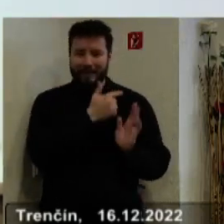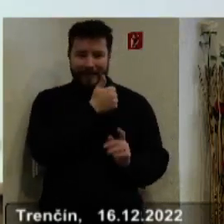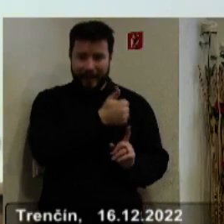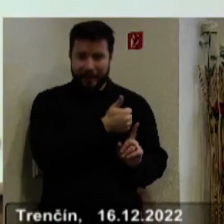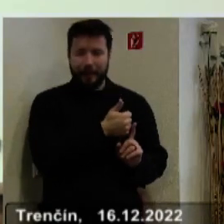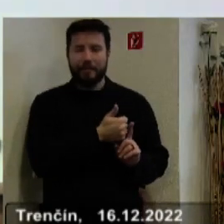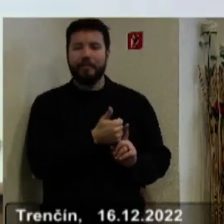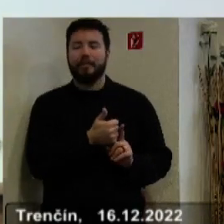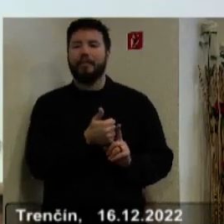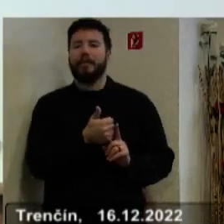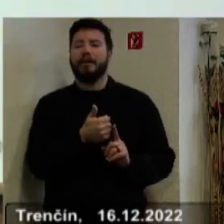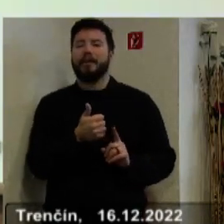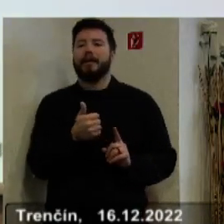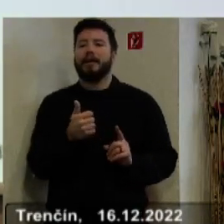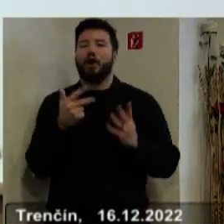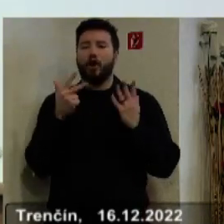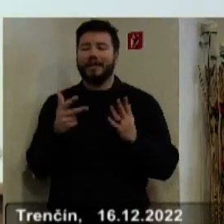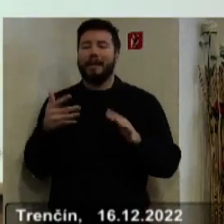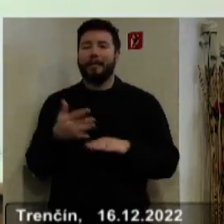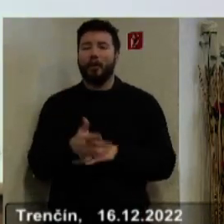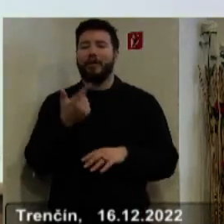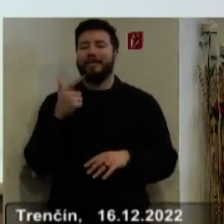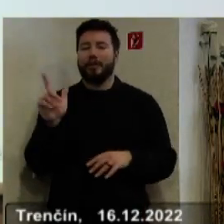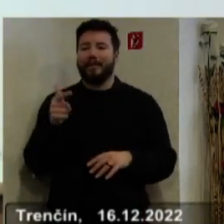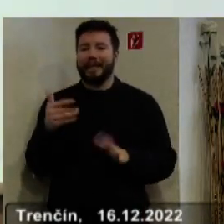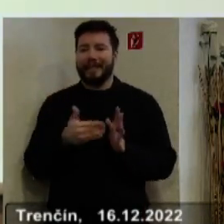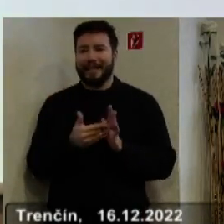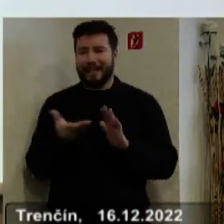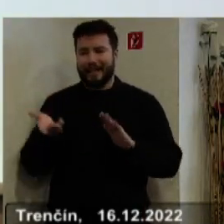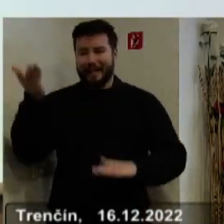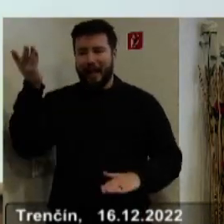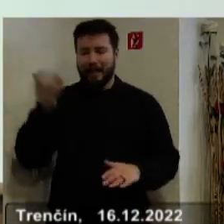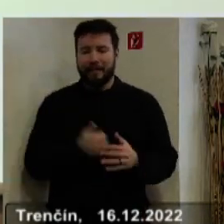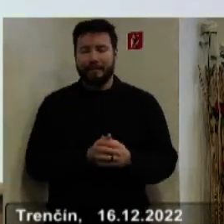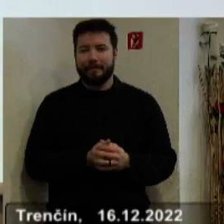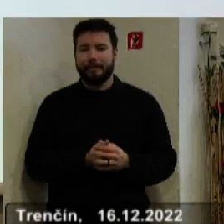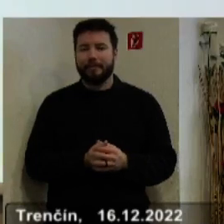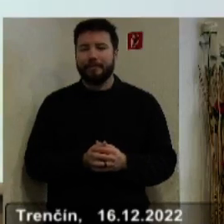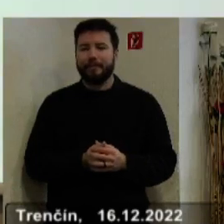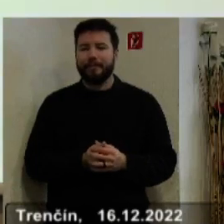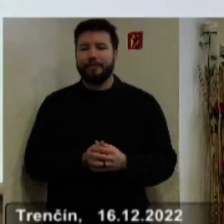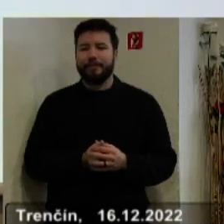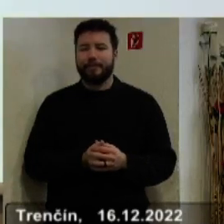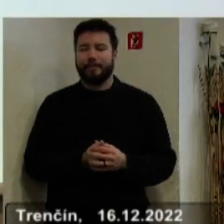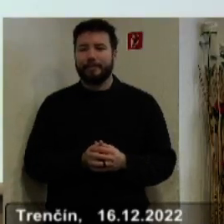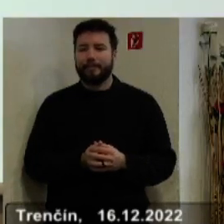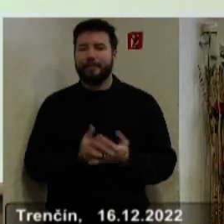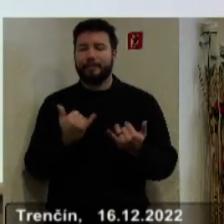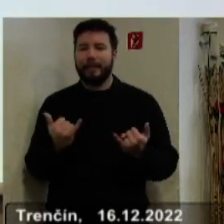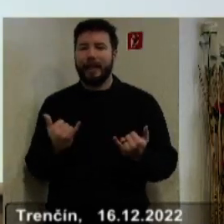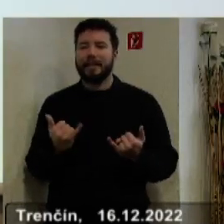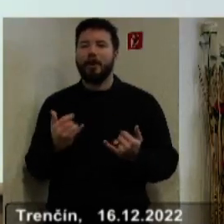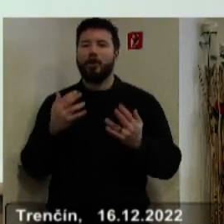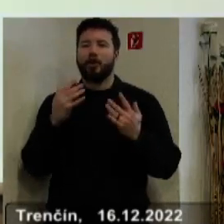predstavuje náraz 8 miliónov 212 tisíc. Čo sa týka príjmového